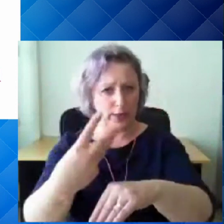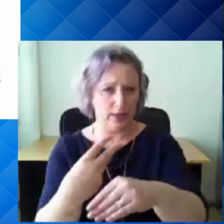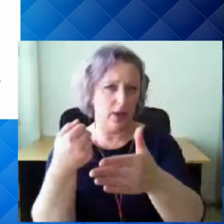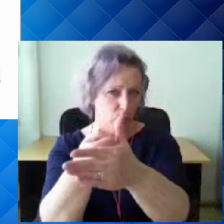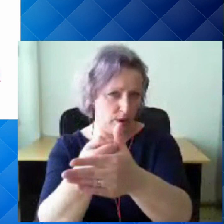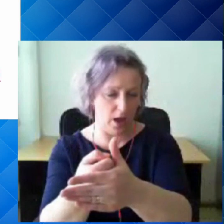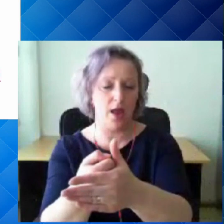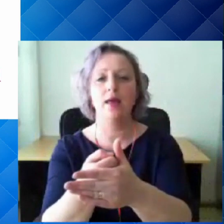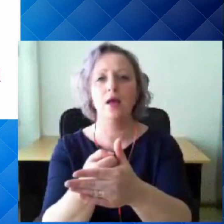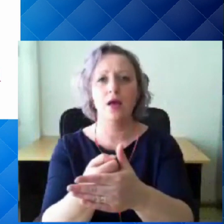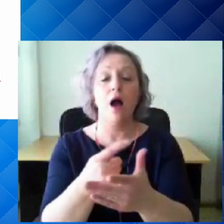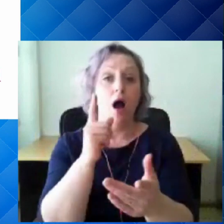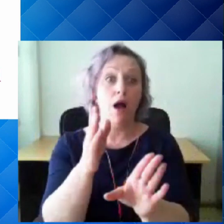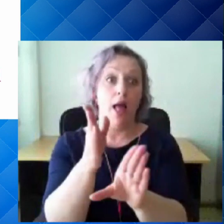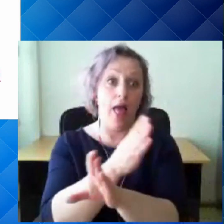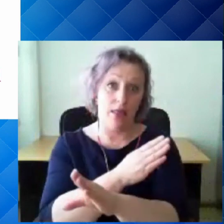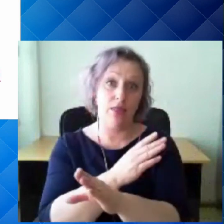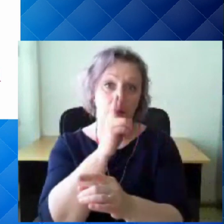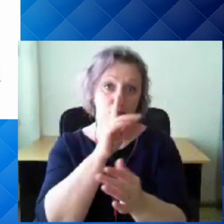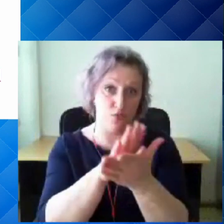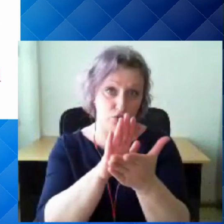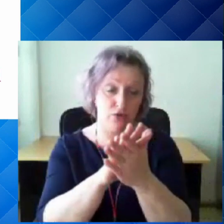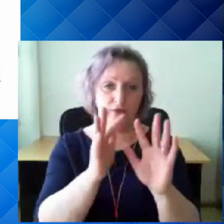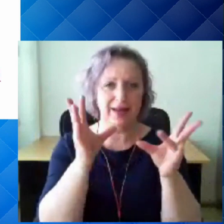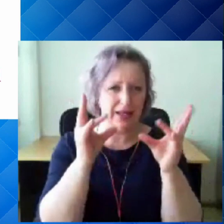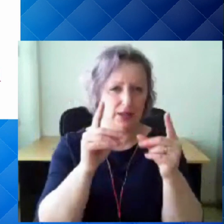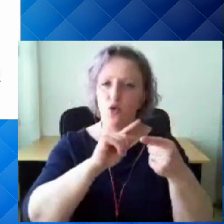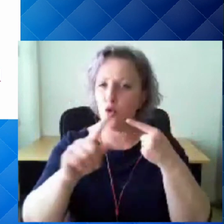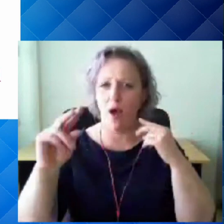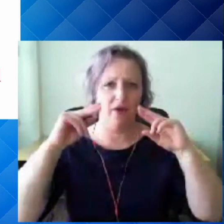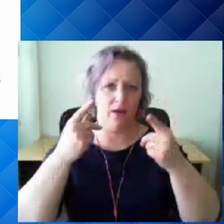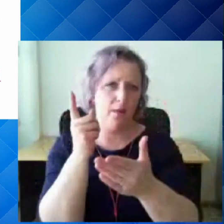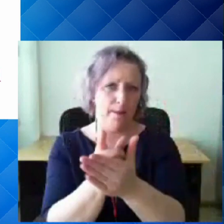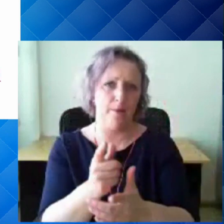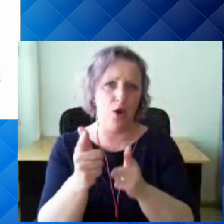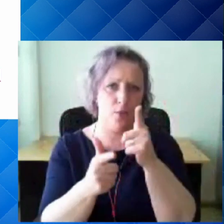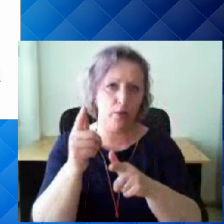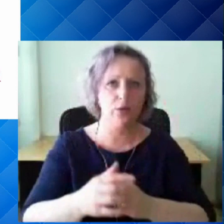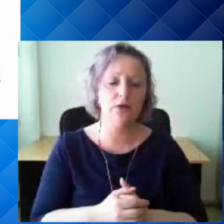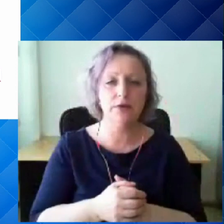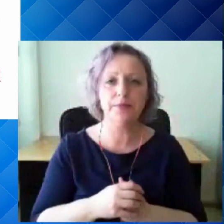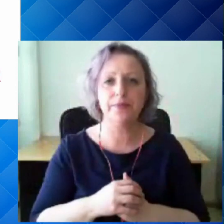määrdub või läheb miiskeks, siis vahetame ta kohe välja. Ja